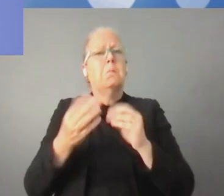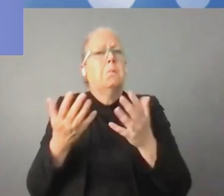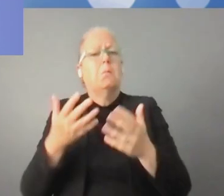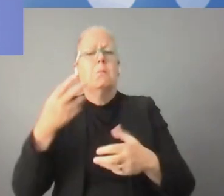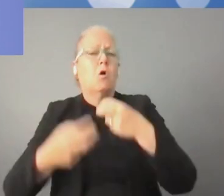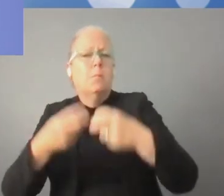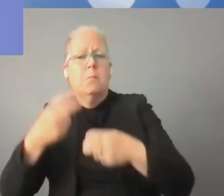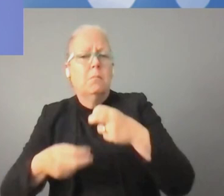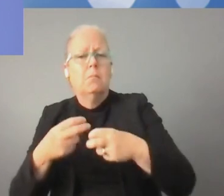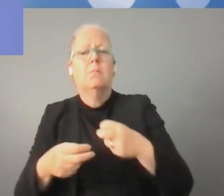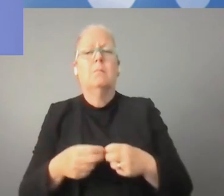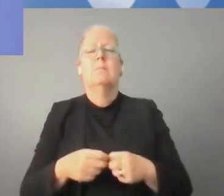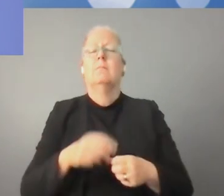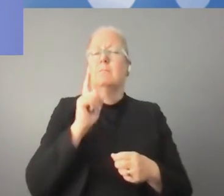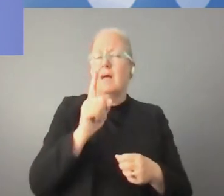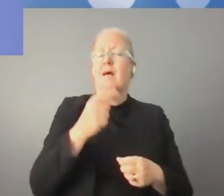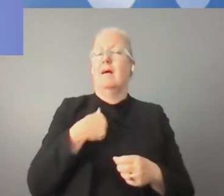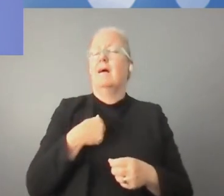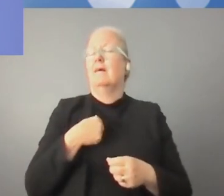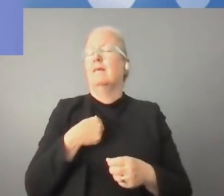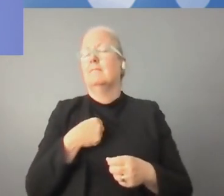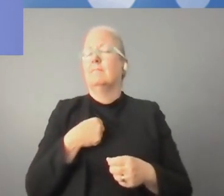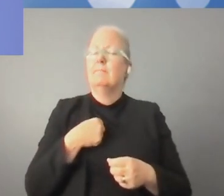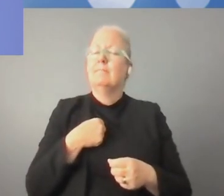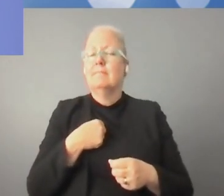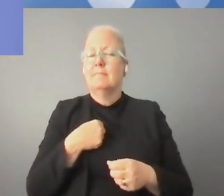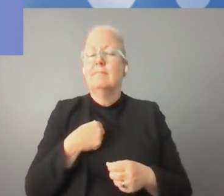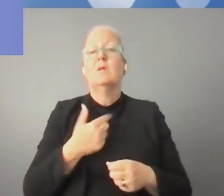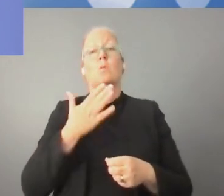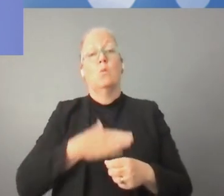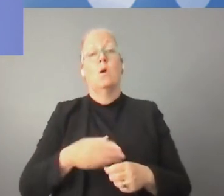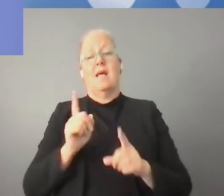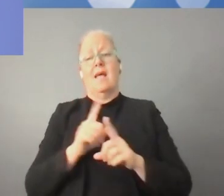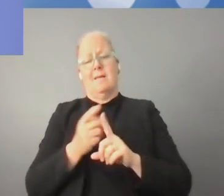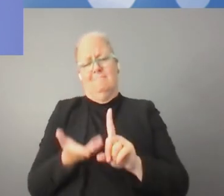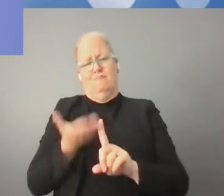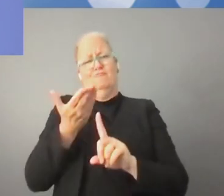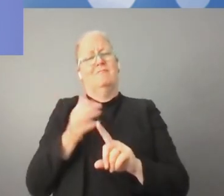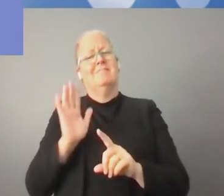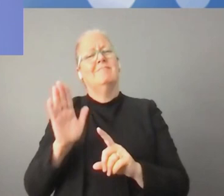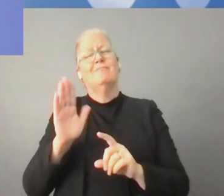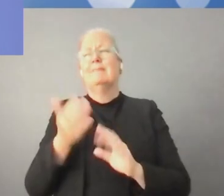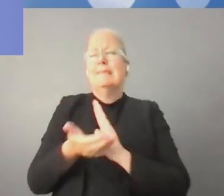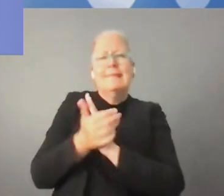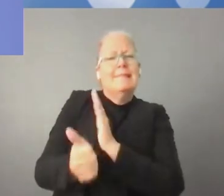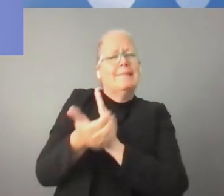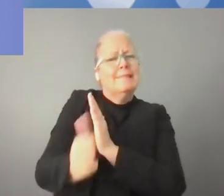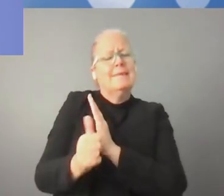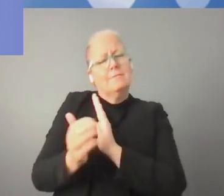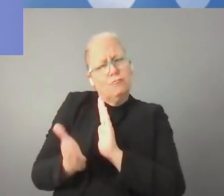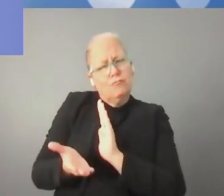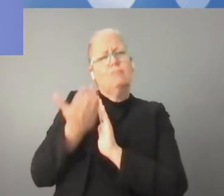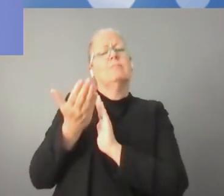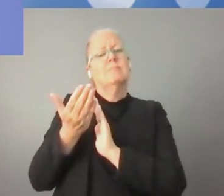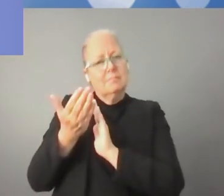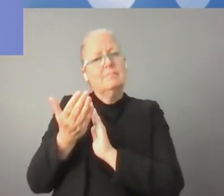وبالثروة البشرية. هنا قضية تحتاج إلى نقاش لأن الأكثر ينقصنا